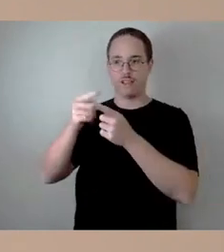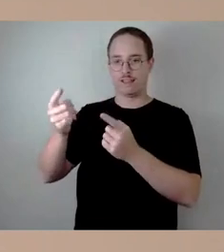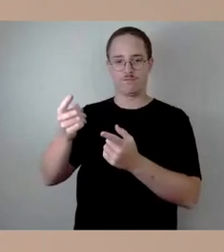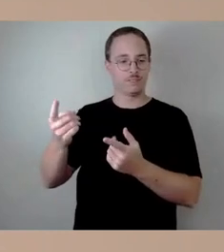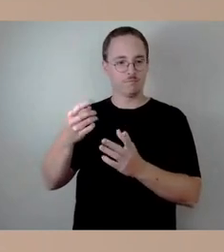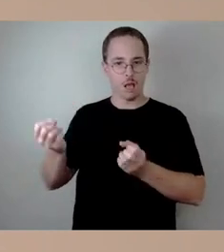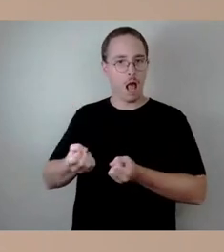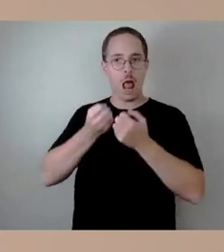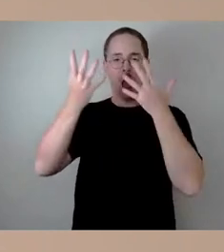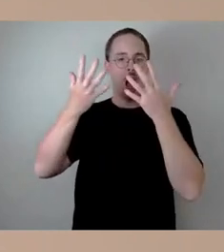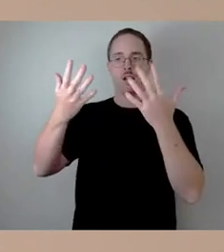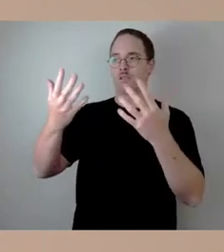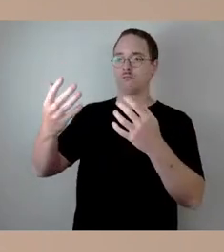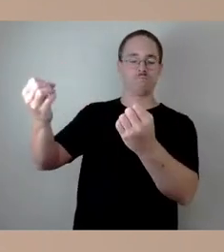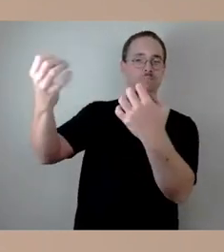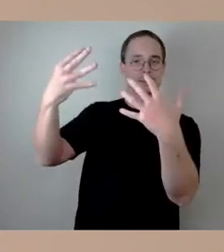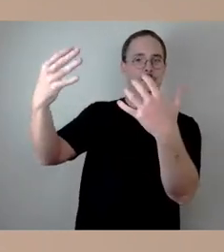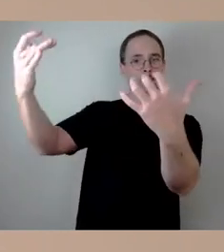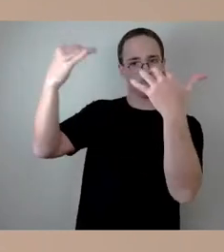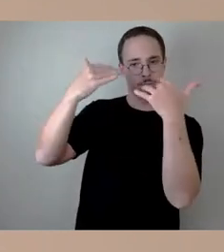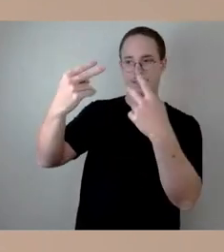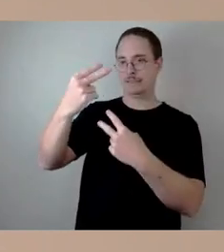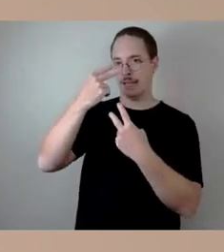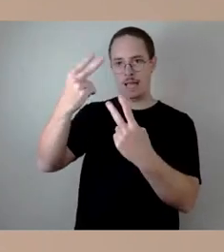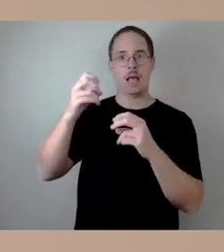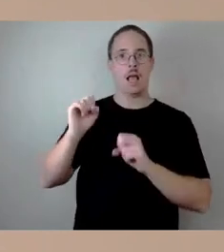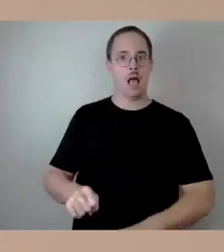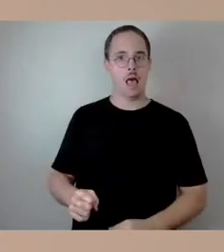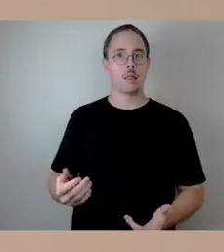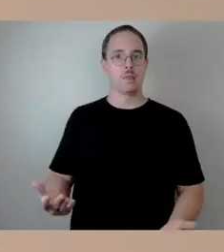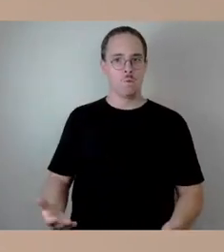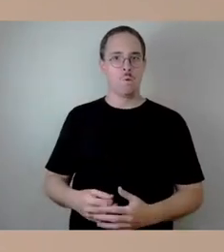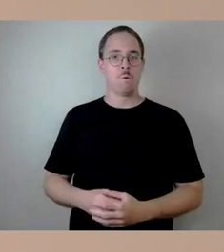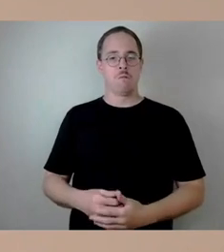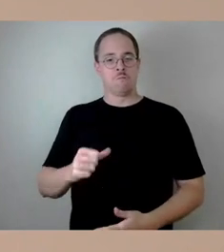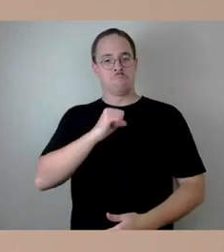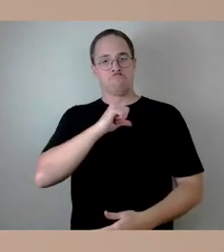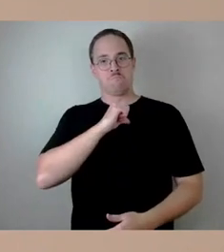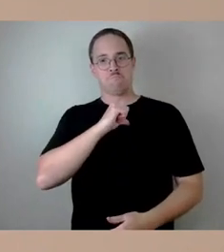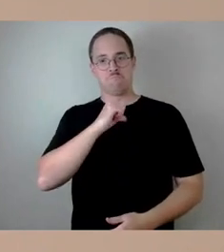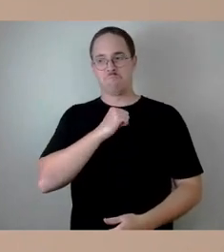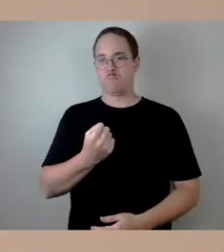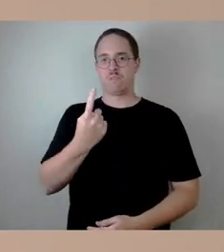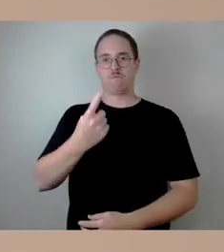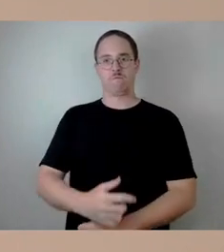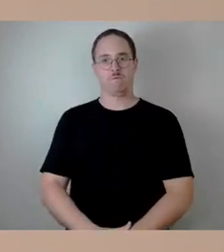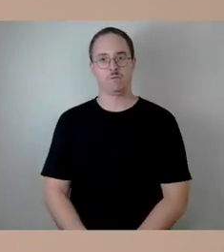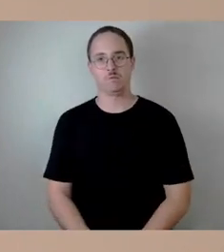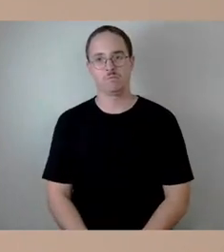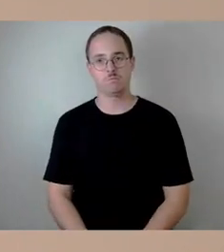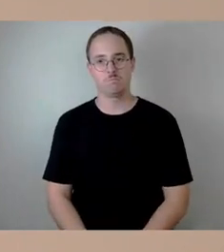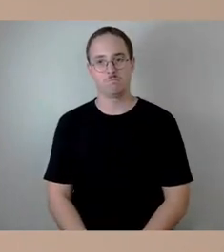Fakt, der doch in dem Umfang auch sehr interessant ist. Und insofern wird das